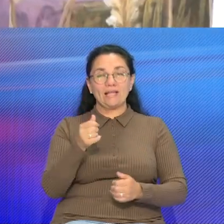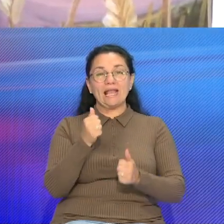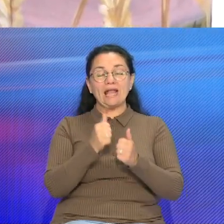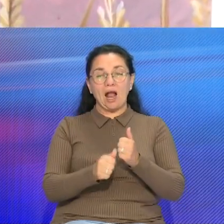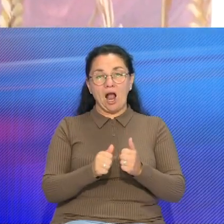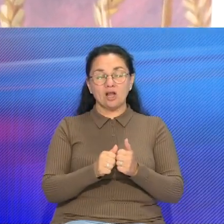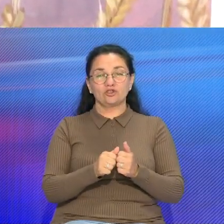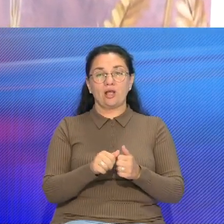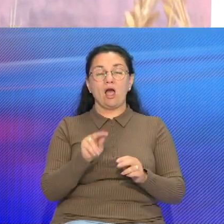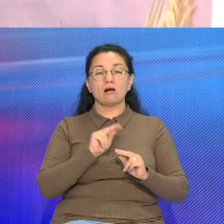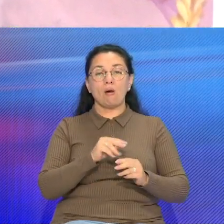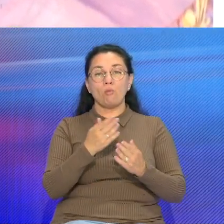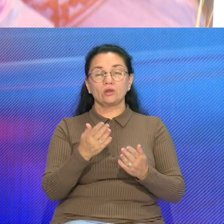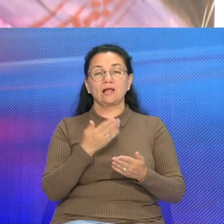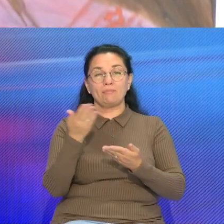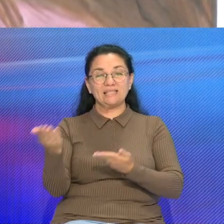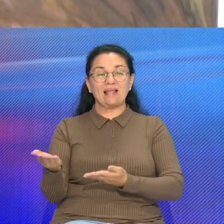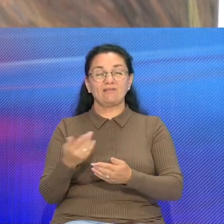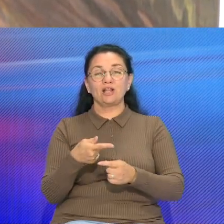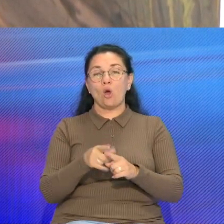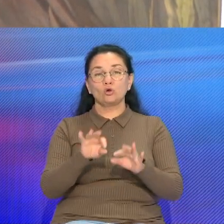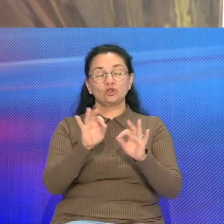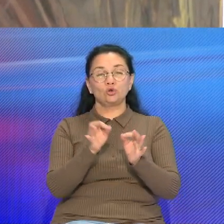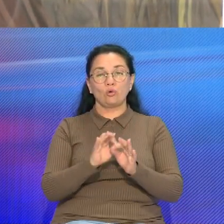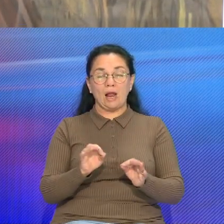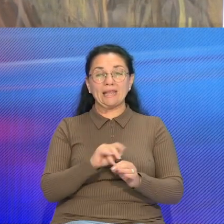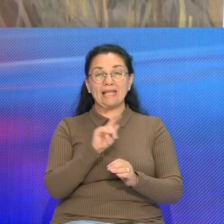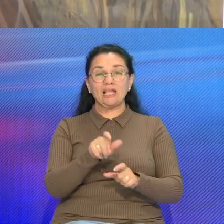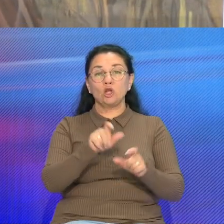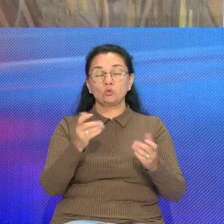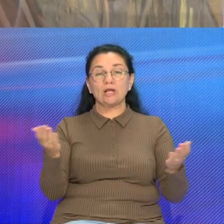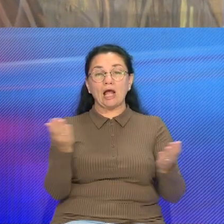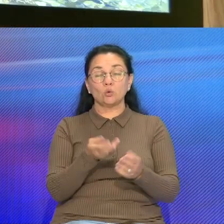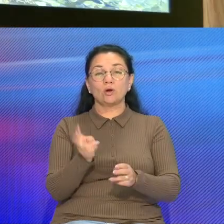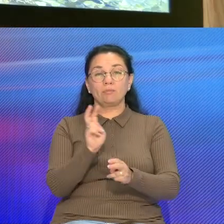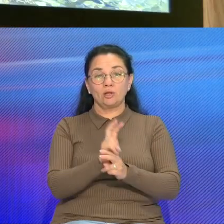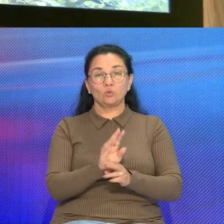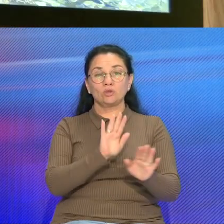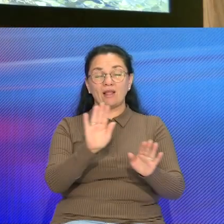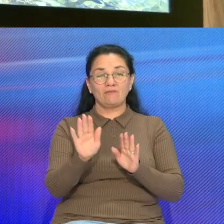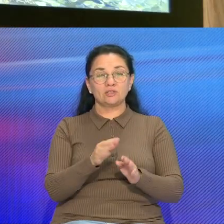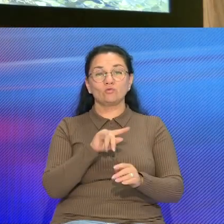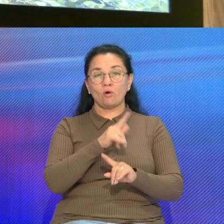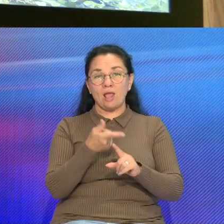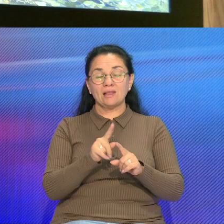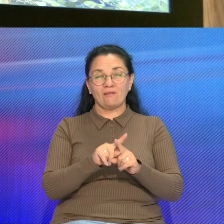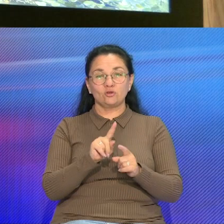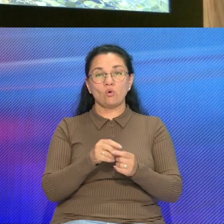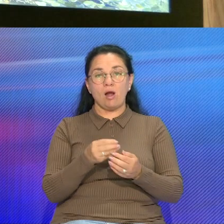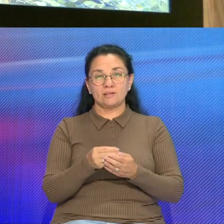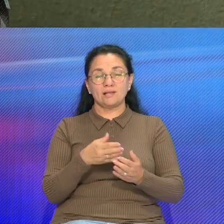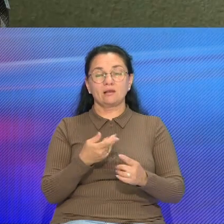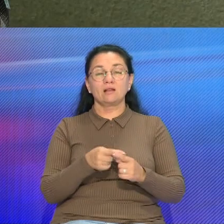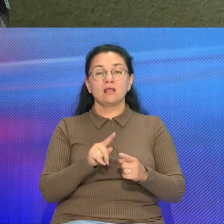работа уникальна и интересна, и зрители, которые придет на нашу выставку, обязательно это оценят Особное место на выставе займая